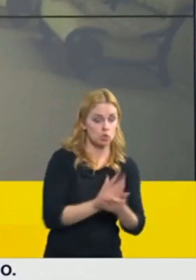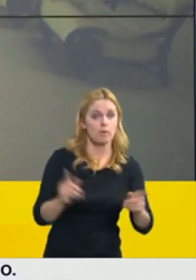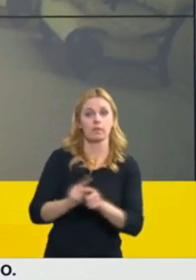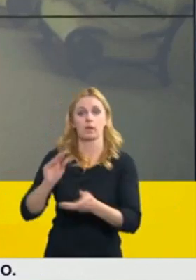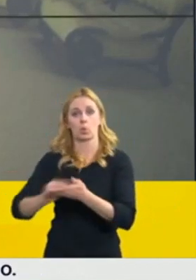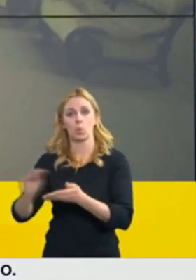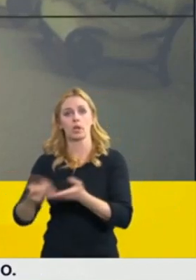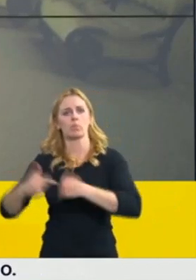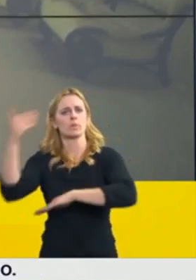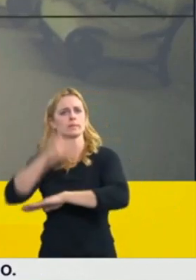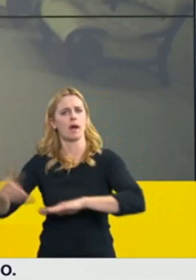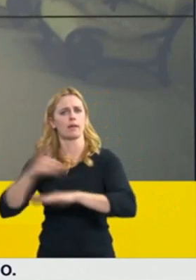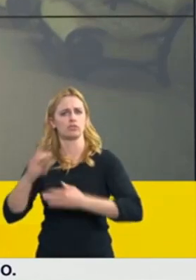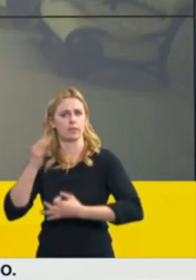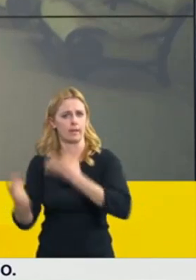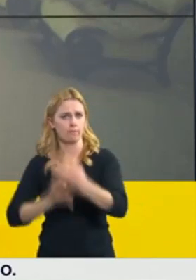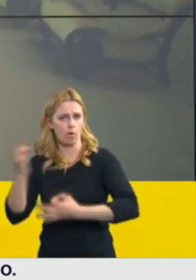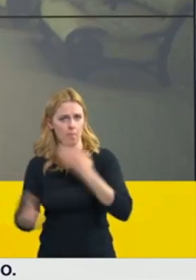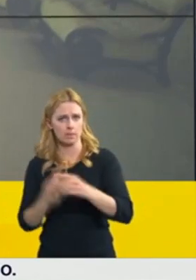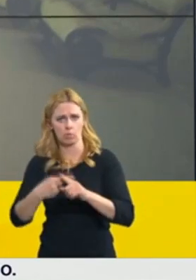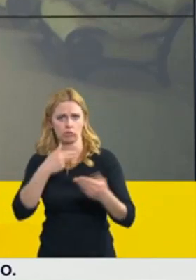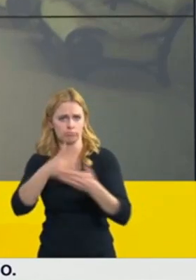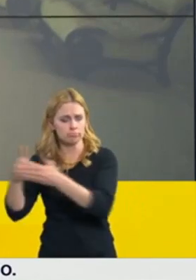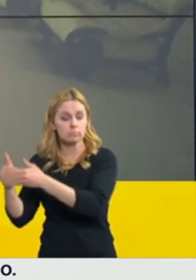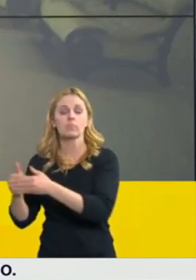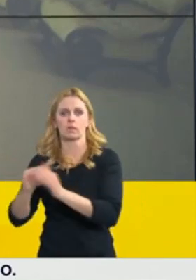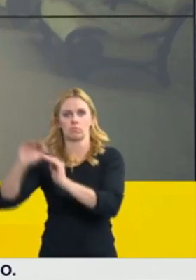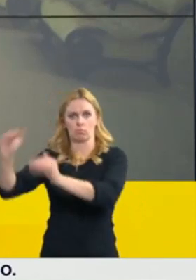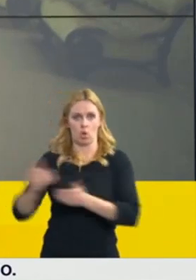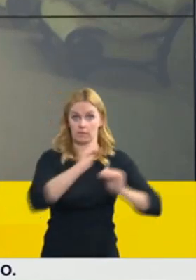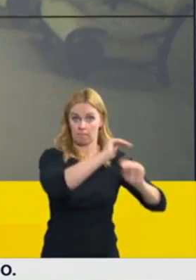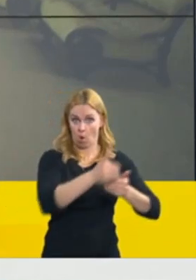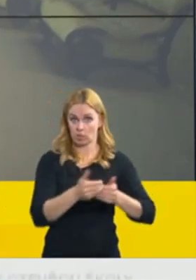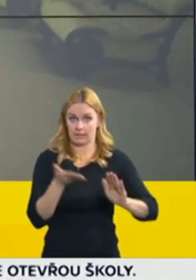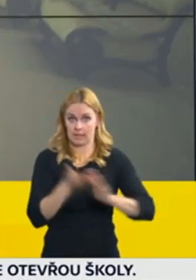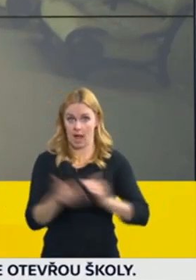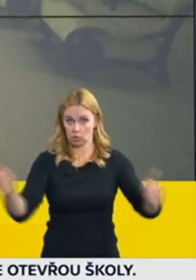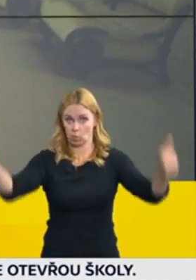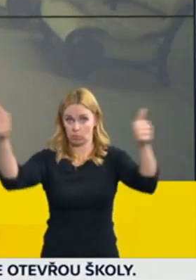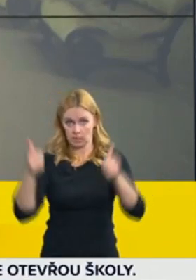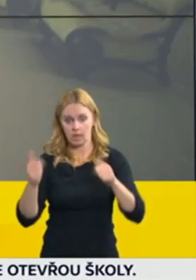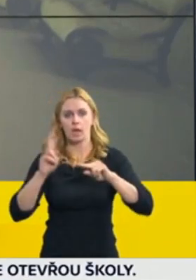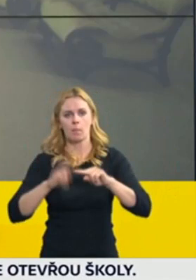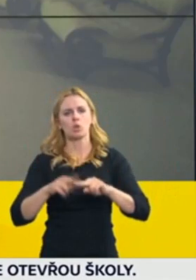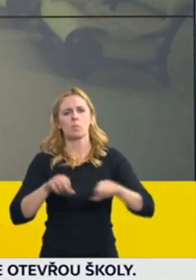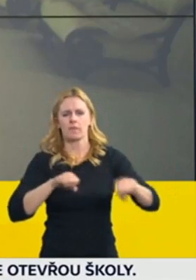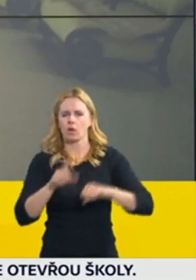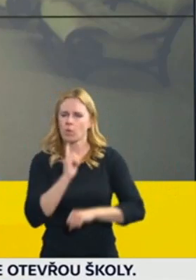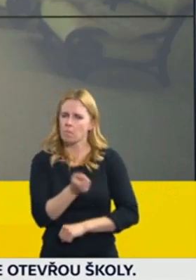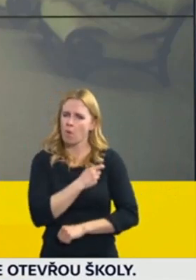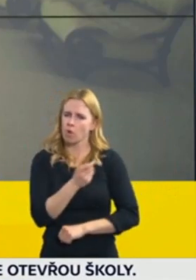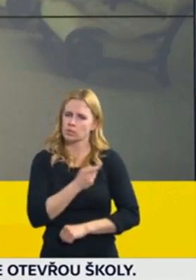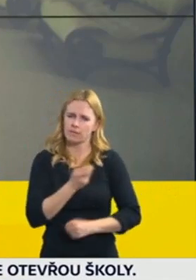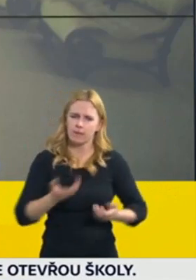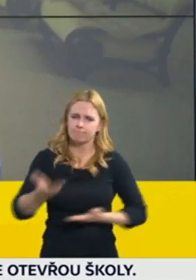informace a vláda tedy velmi detailně tu věc prodiskutovala, nicméně ve finále